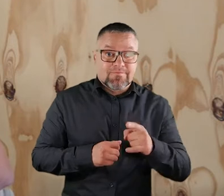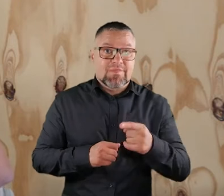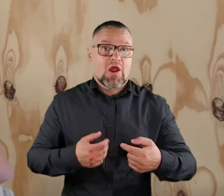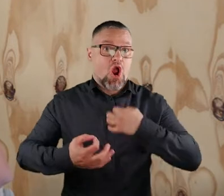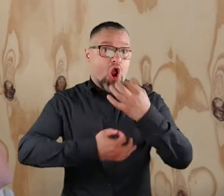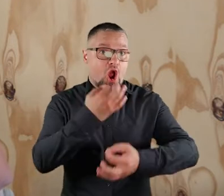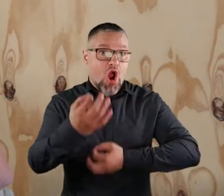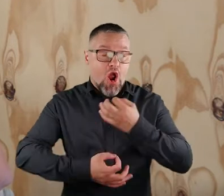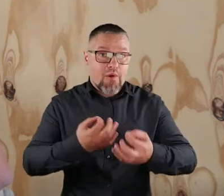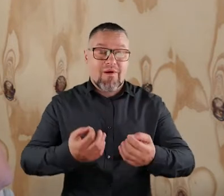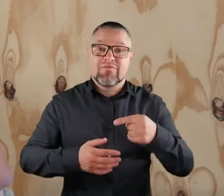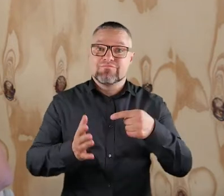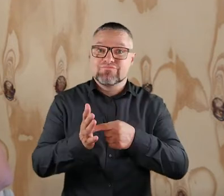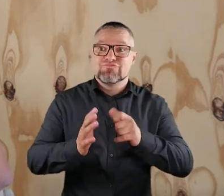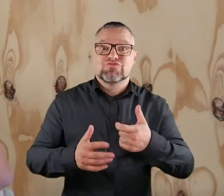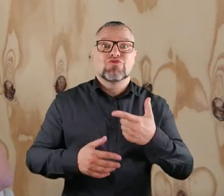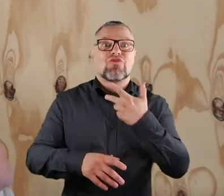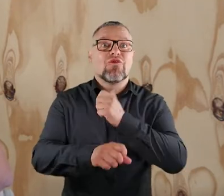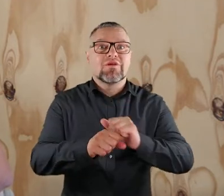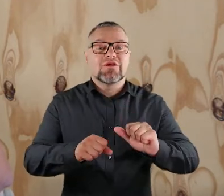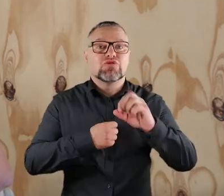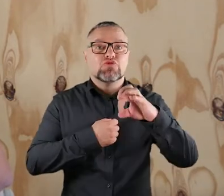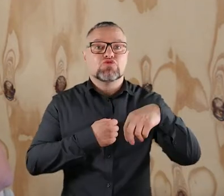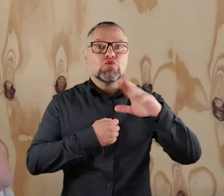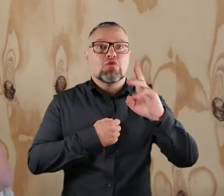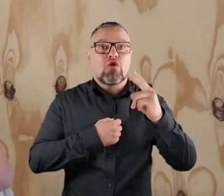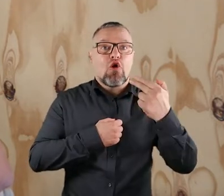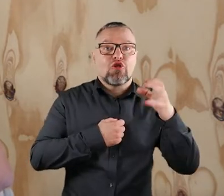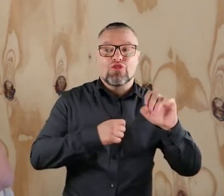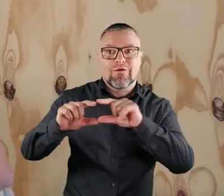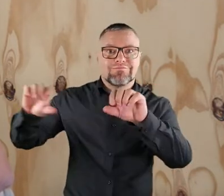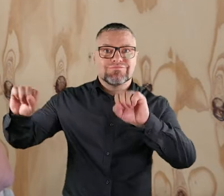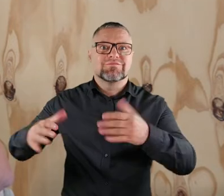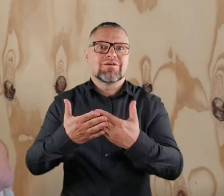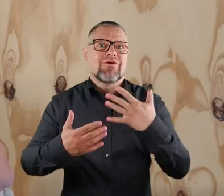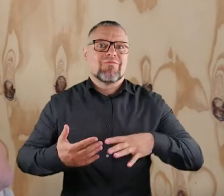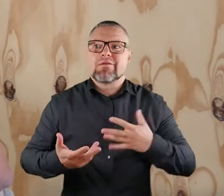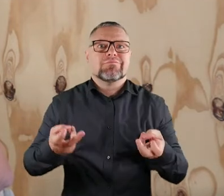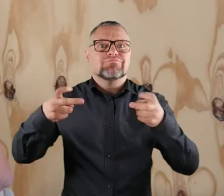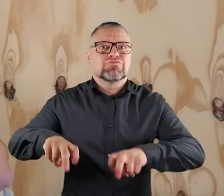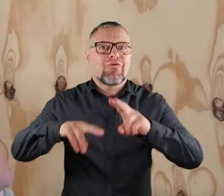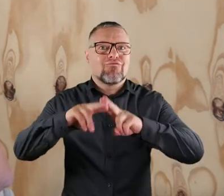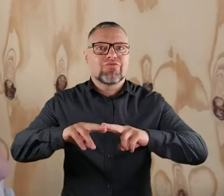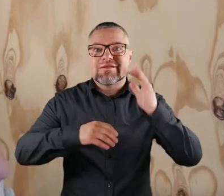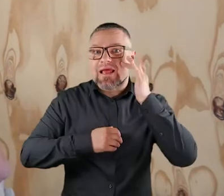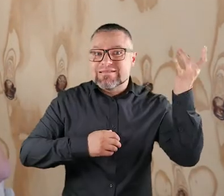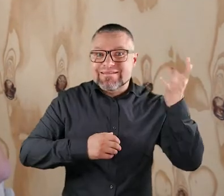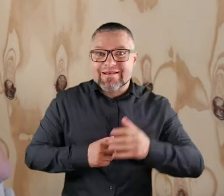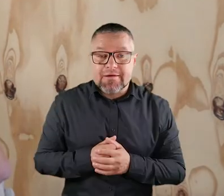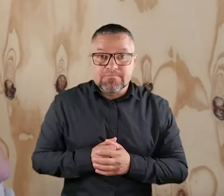W tym odcinku opowiem Państwu o tym, co to w ogóle jest subkonto, dlaczego warto i jak założyć je w Fundacji Iskierka.